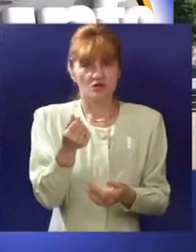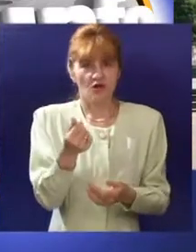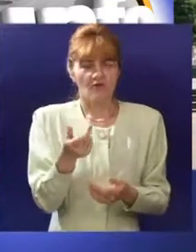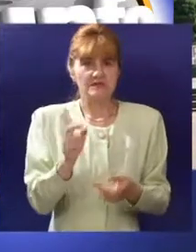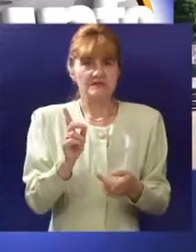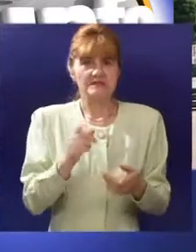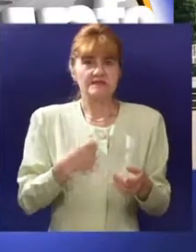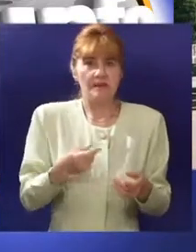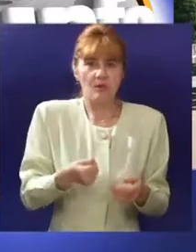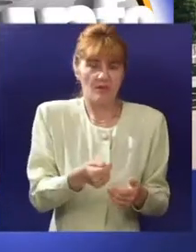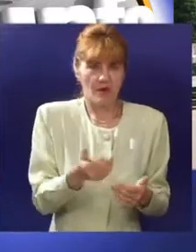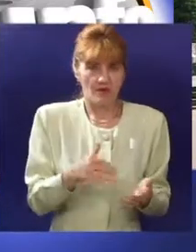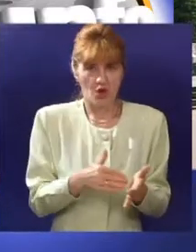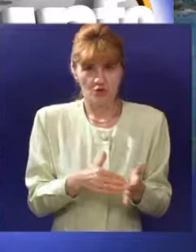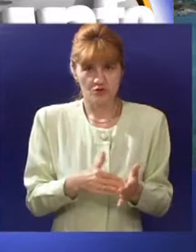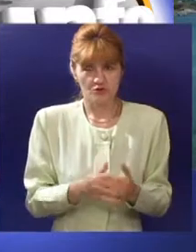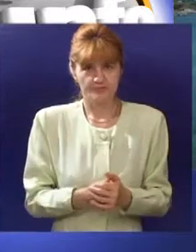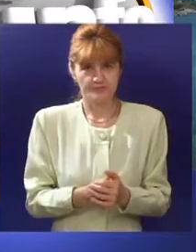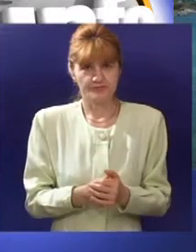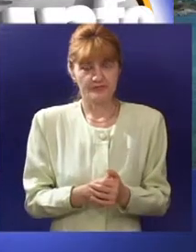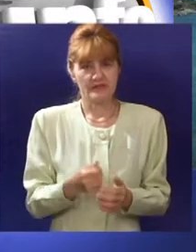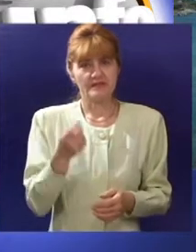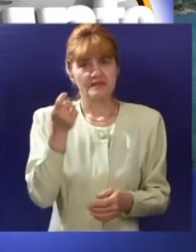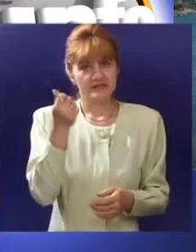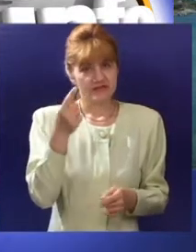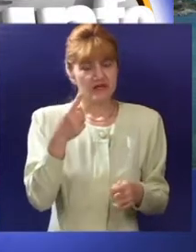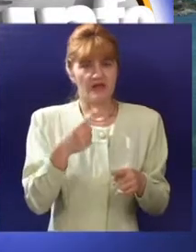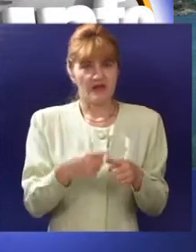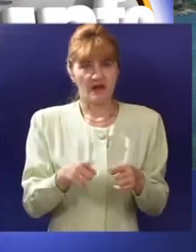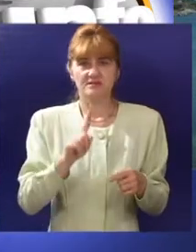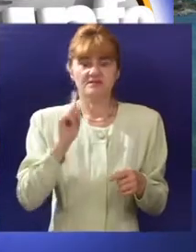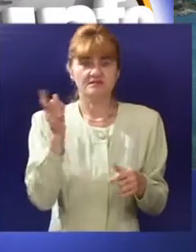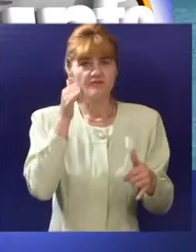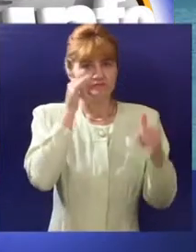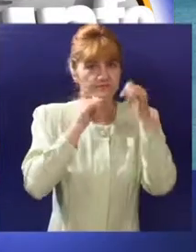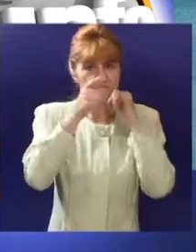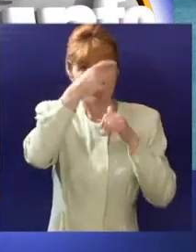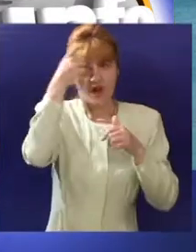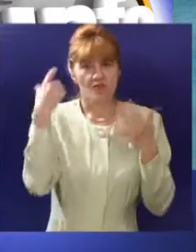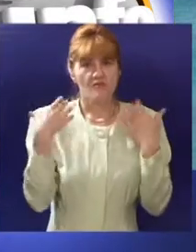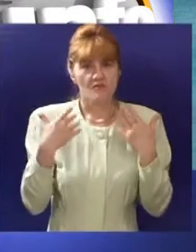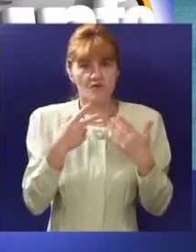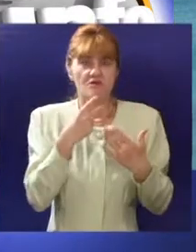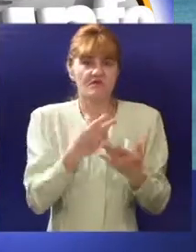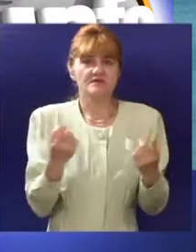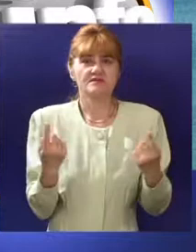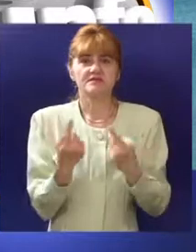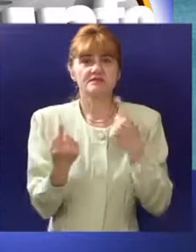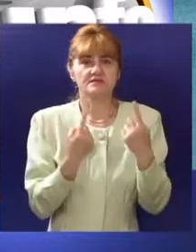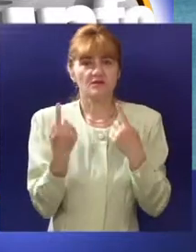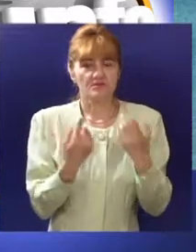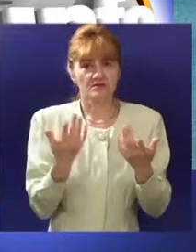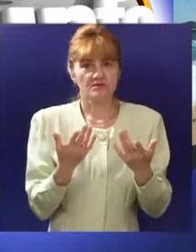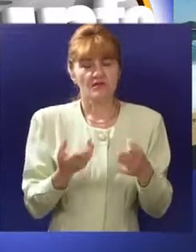zato što ne znam koga što smo ništa uplatili. Povoljne cene su osnovni razlog velikog interesovanja srpskih turista za Grčku. U turističkim